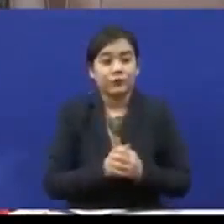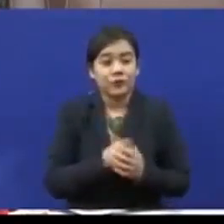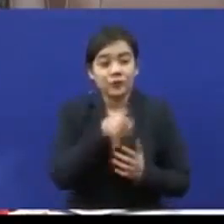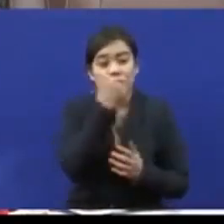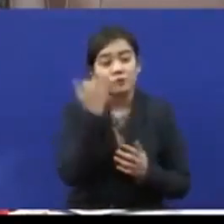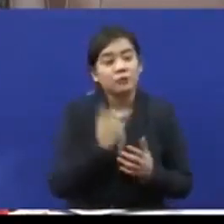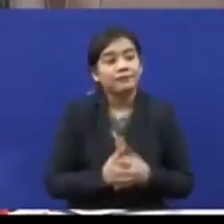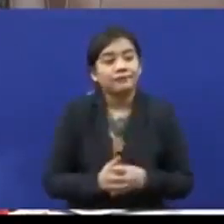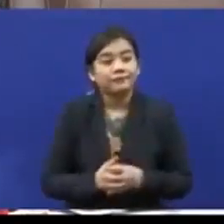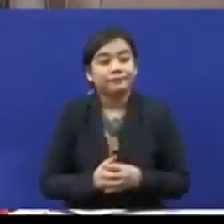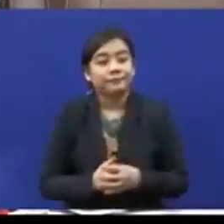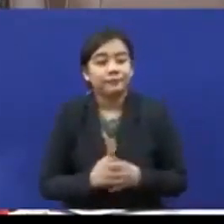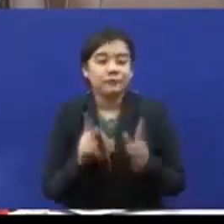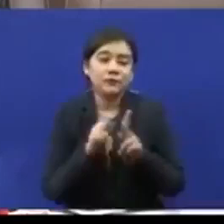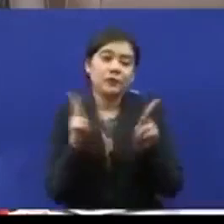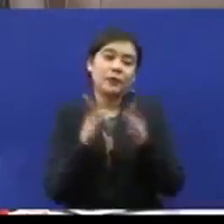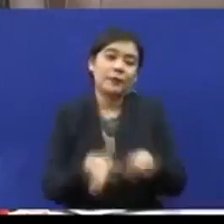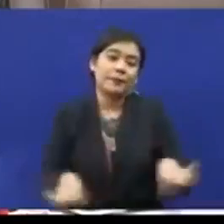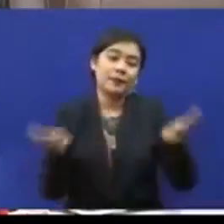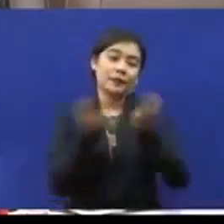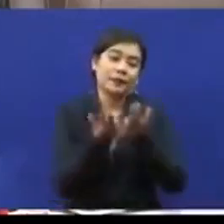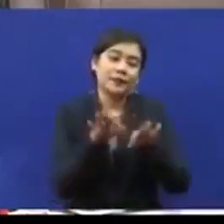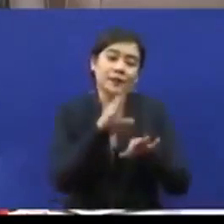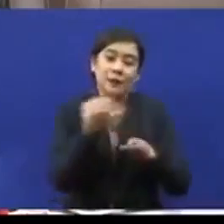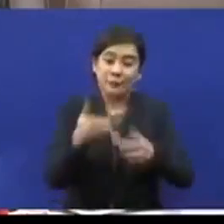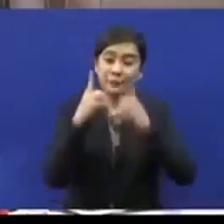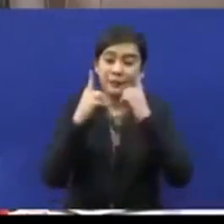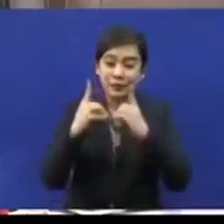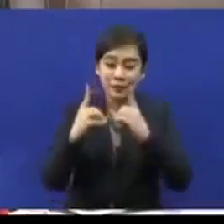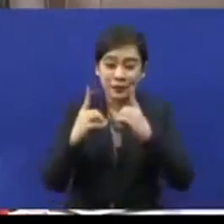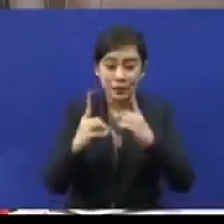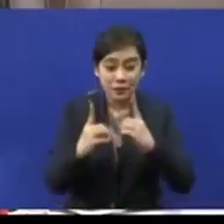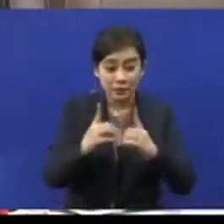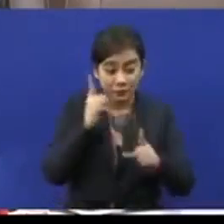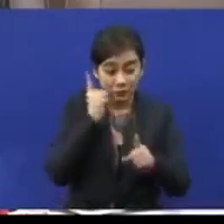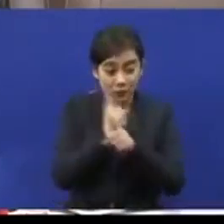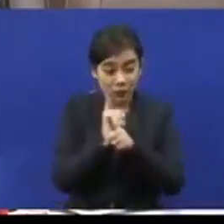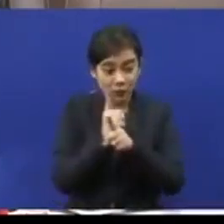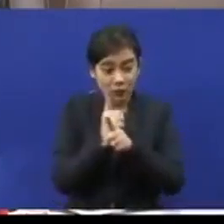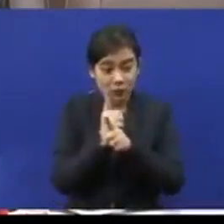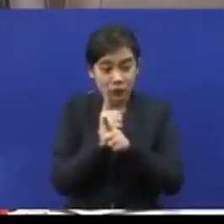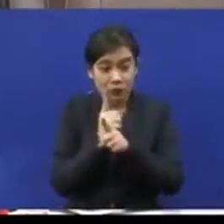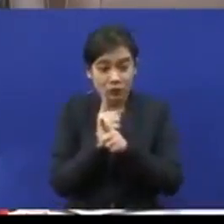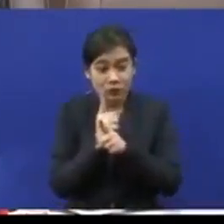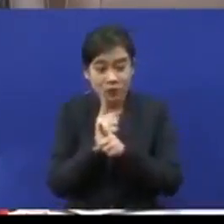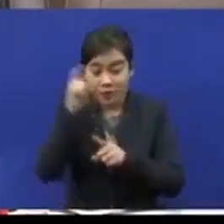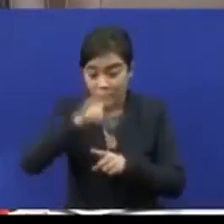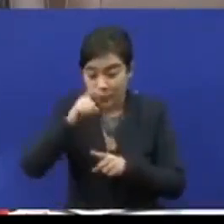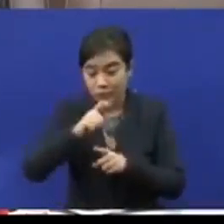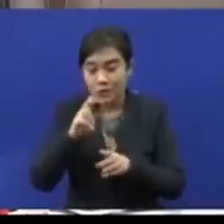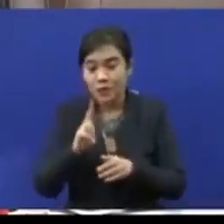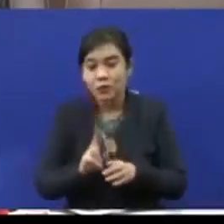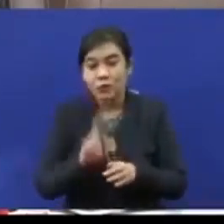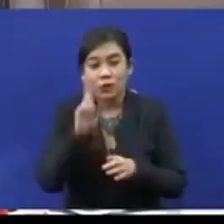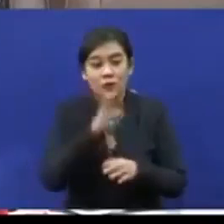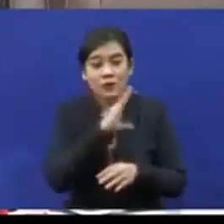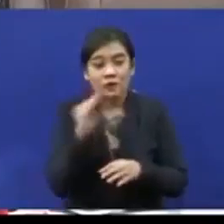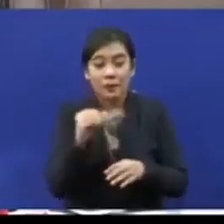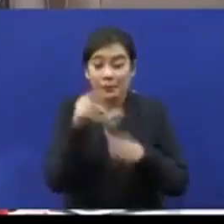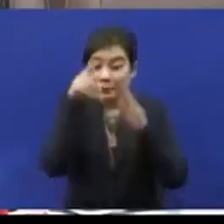sangat utama memandangkan pendidikan walaupun dia adalah keperluan yang utama tetapi